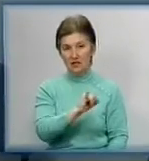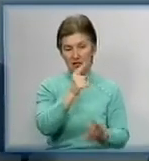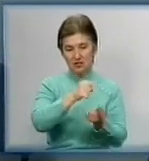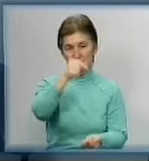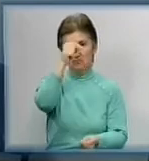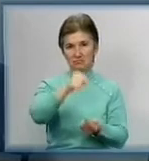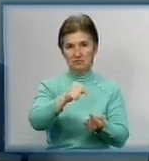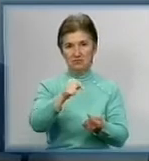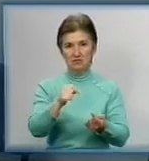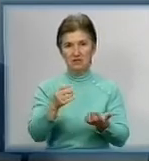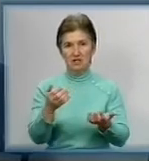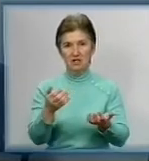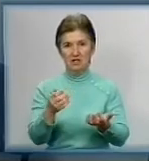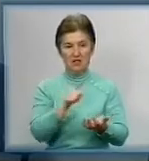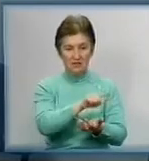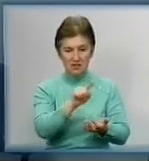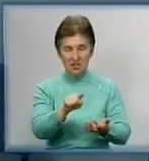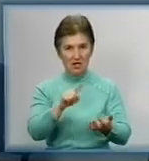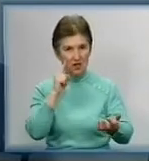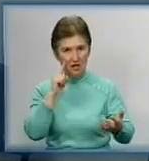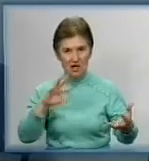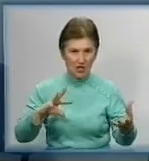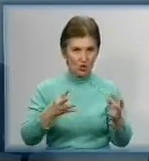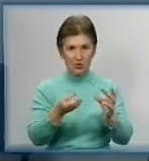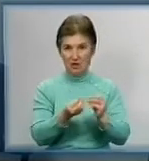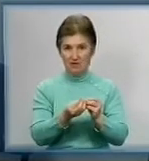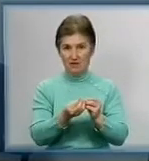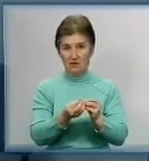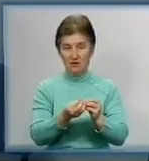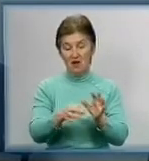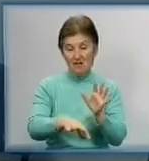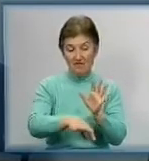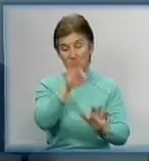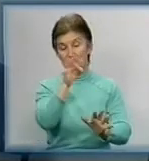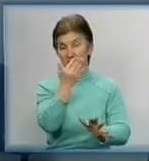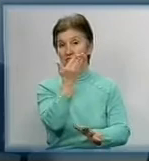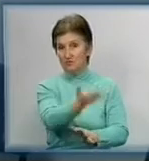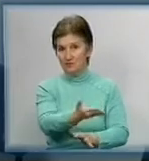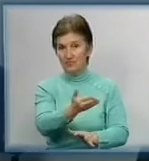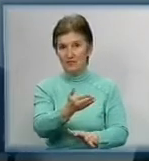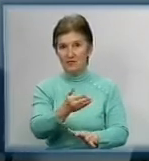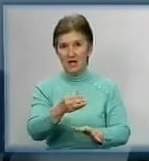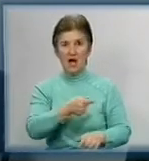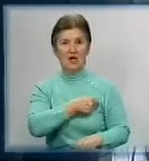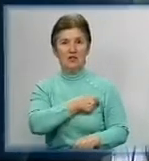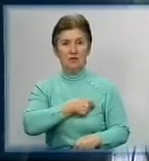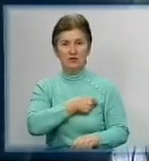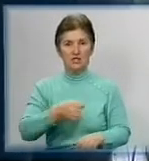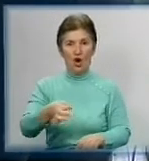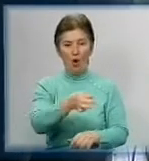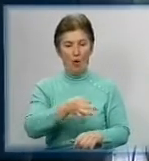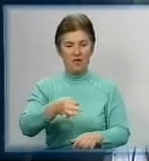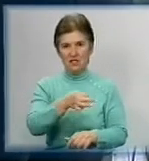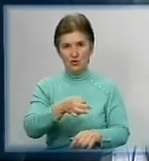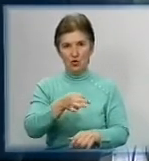з цих результатів постановою ми визнали обраним депутатом Кіровоградської обласної ради Чернявського